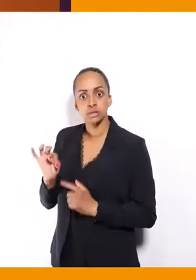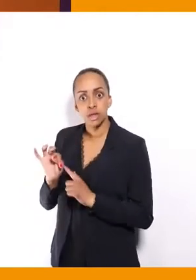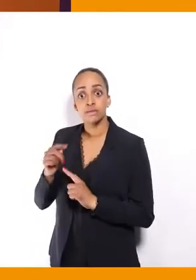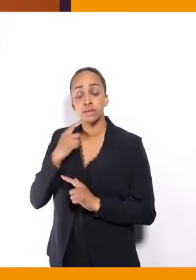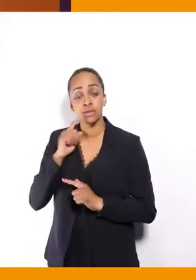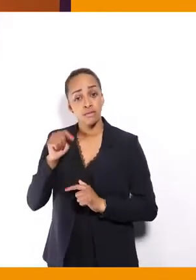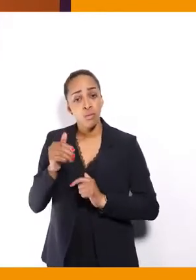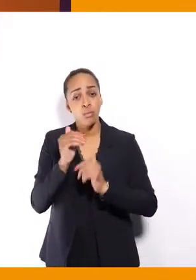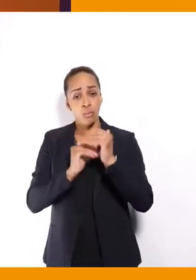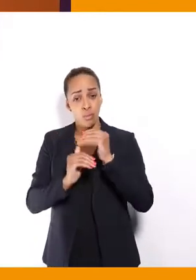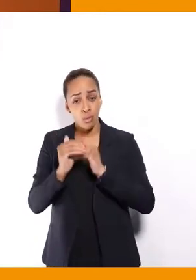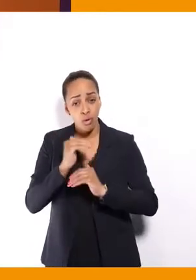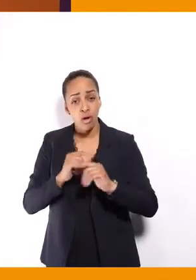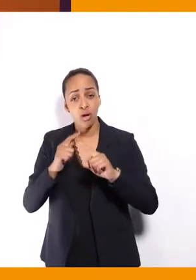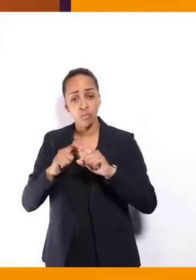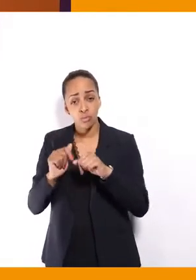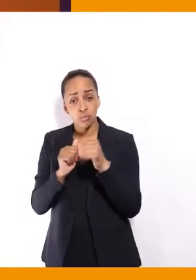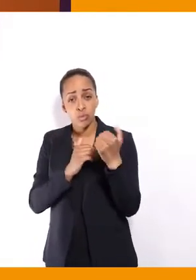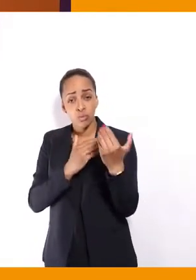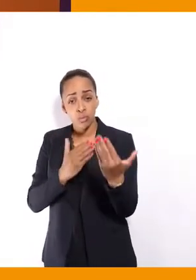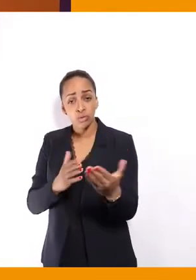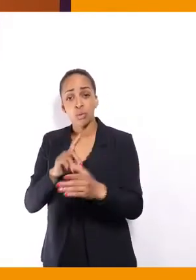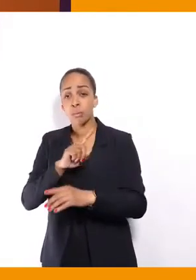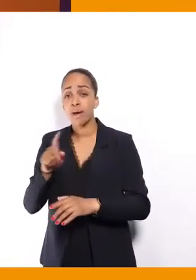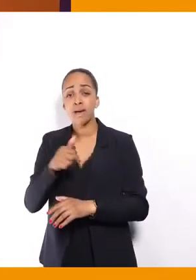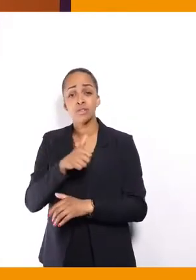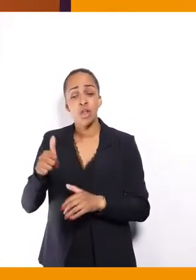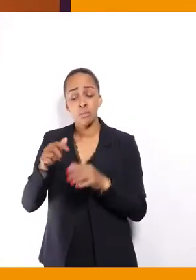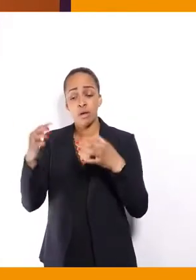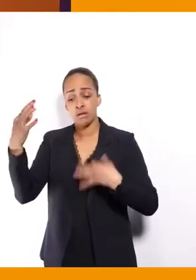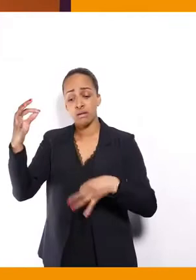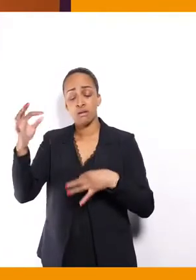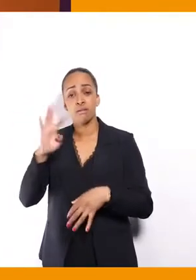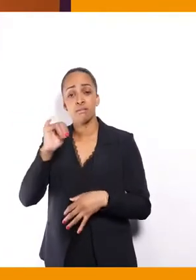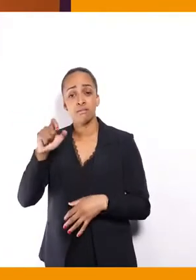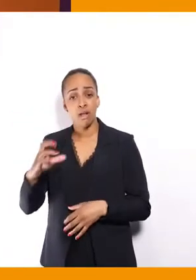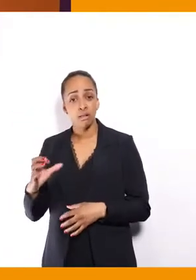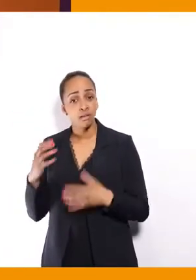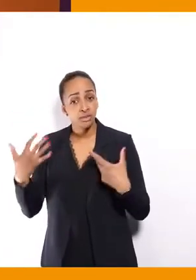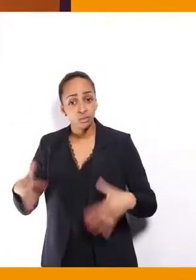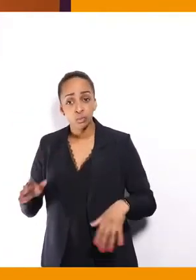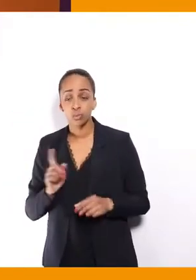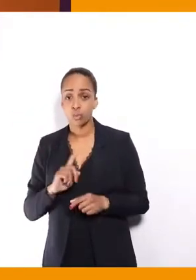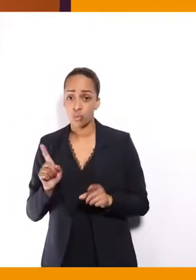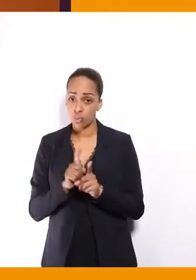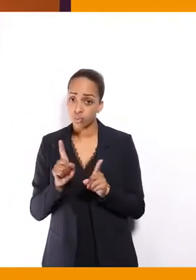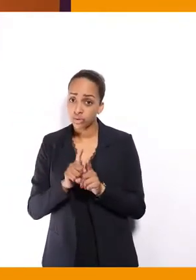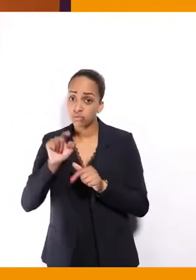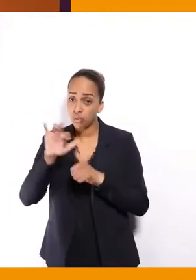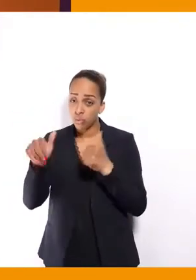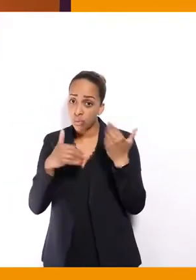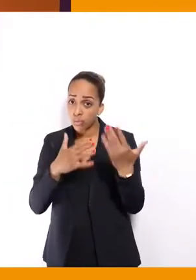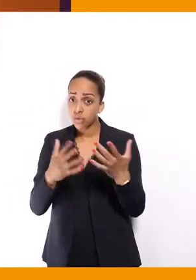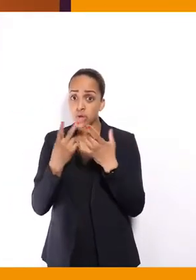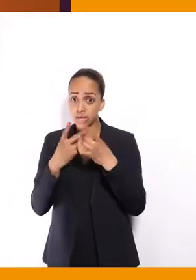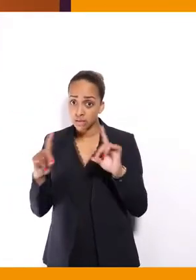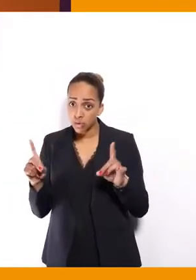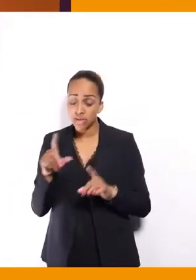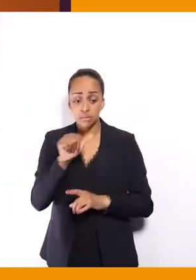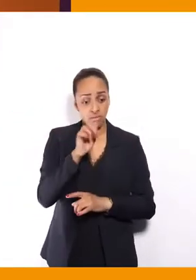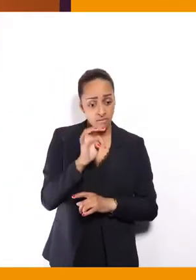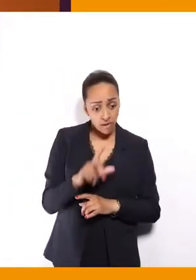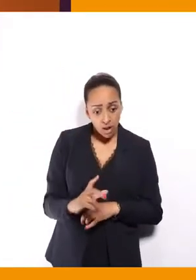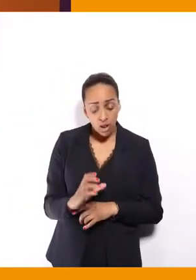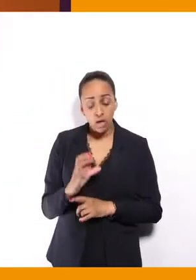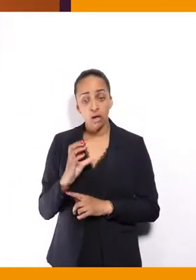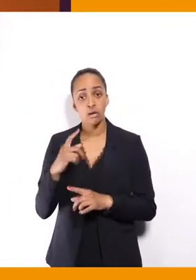propositions, donc pas seulement la profession de foi qui arrive en général tardivement dans le processus, eh bien ces propositions soient aussi disponibles, et en fac, et en langue des